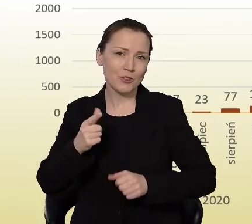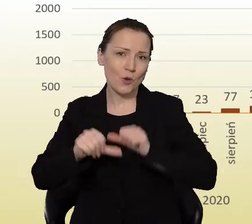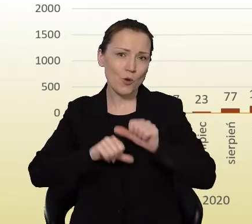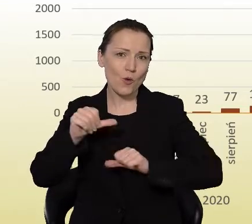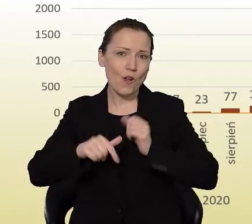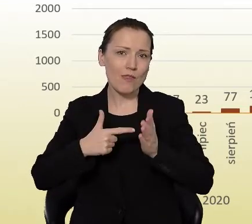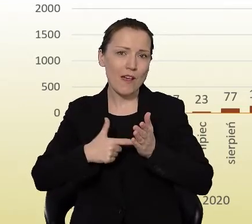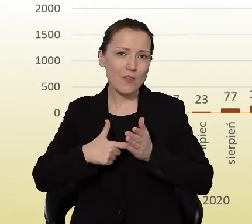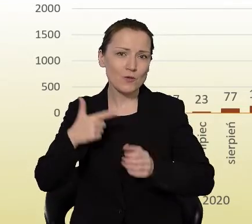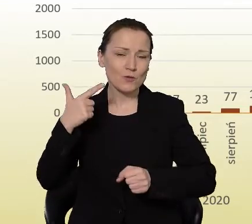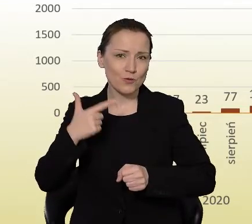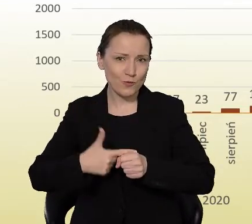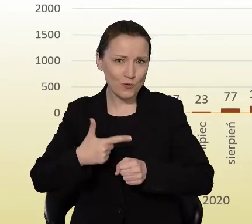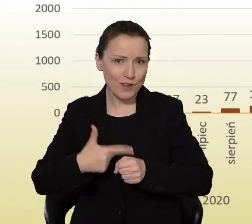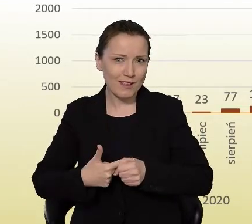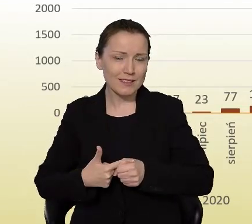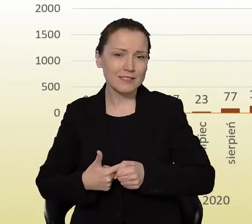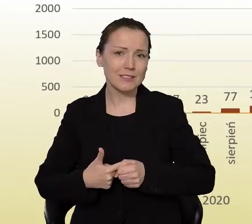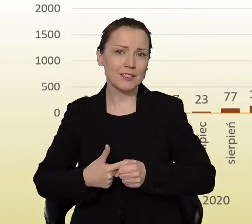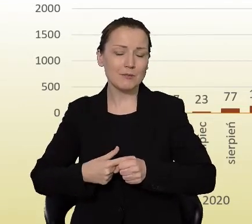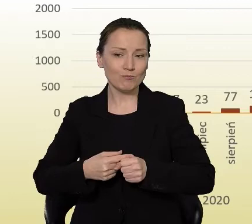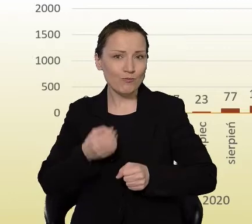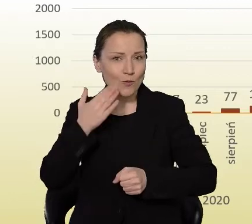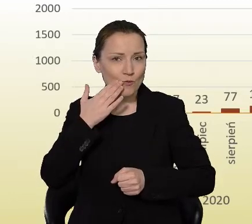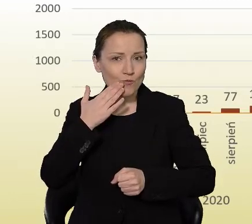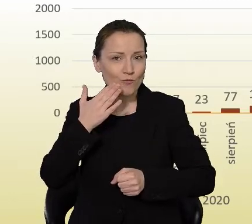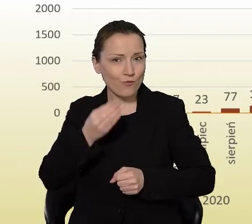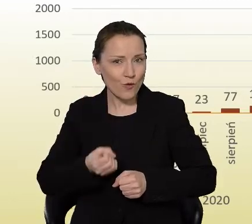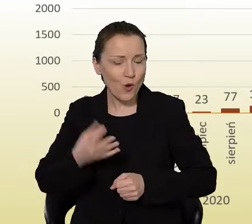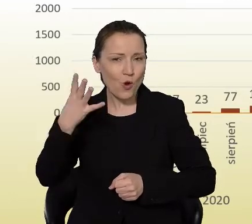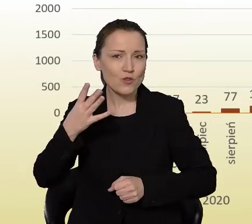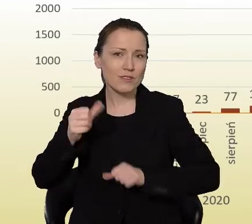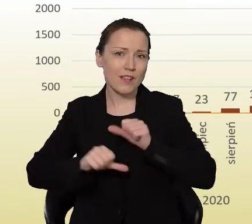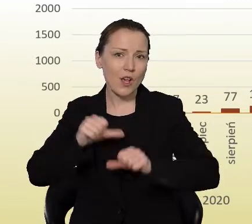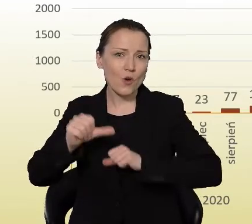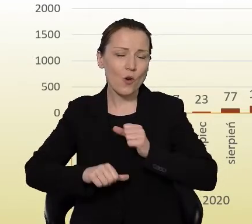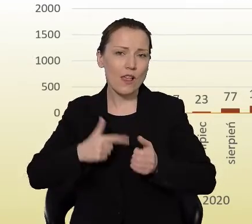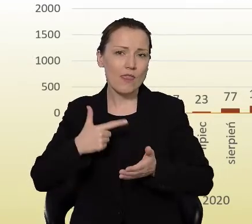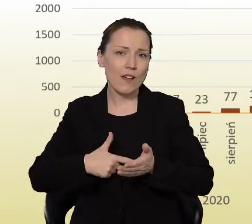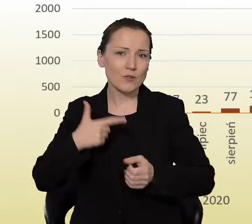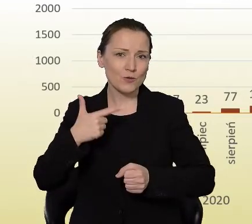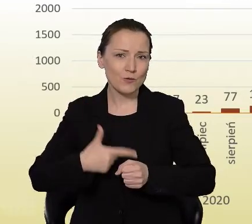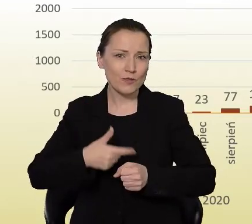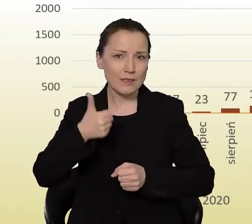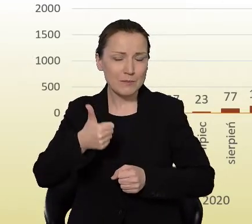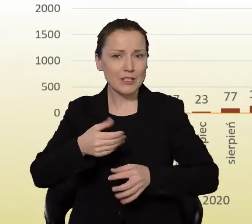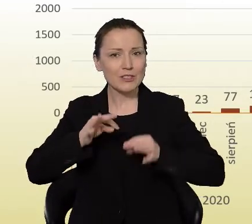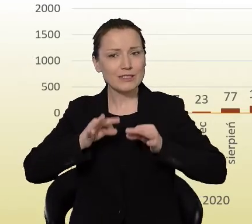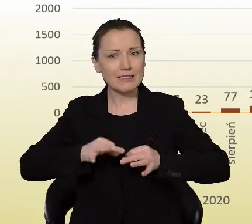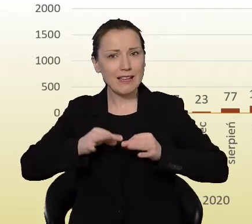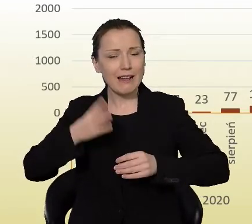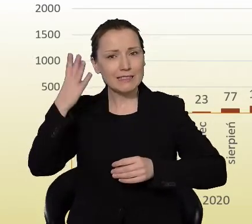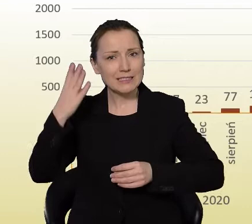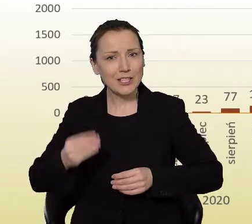później wczesnowiosenna roku 2021, no i teraz ponownie jesienna roku